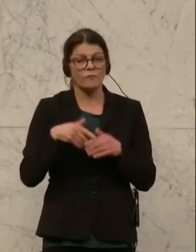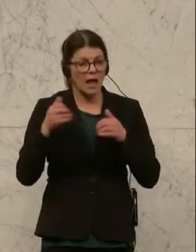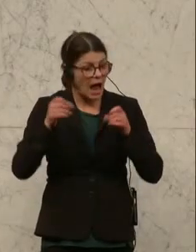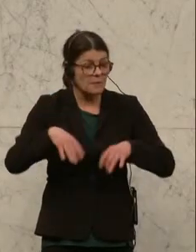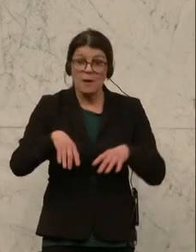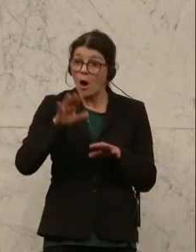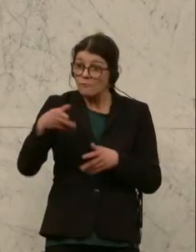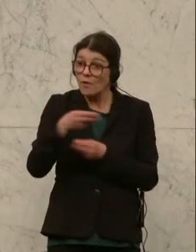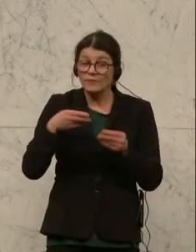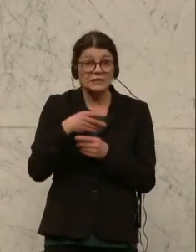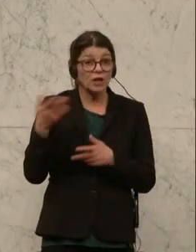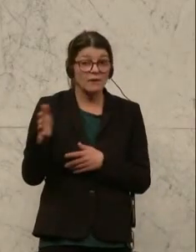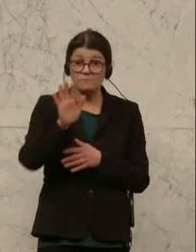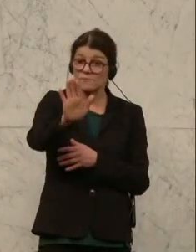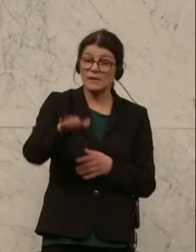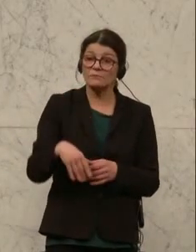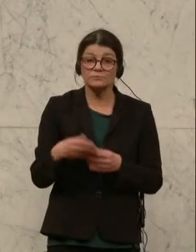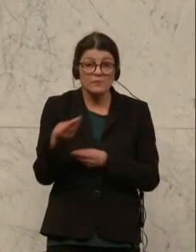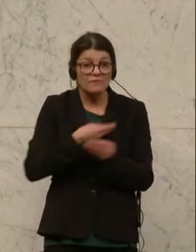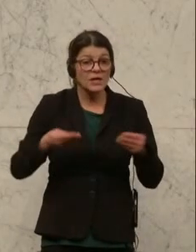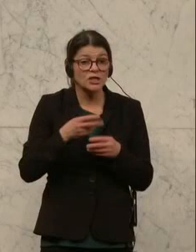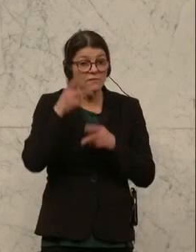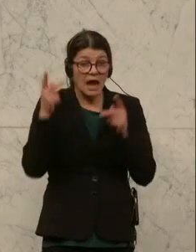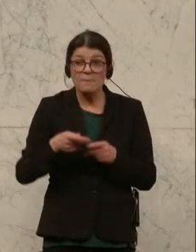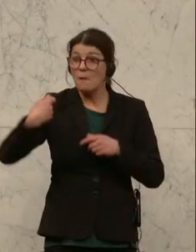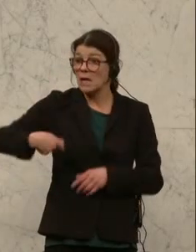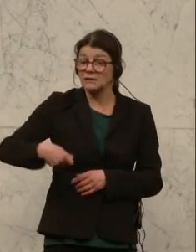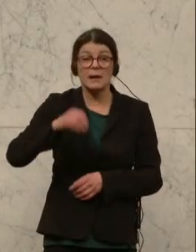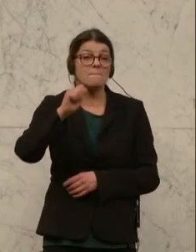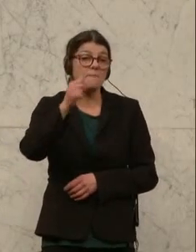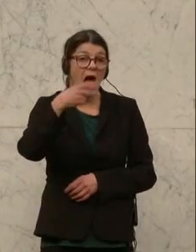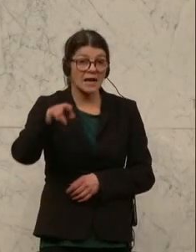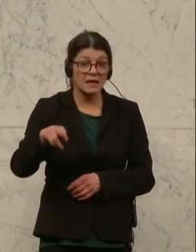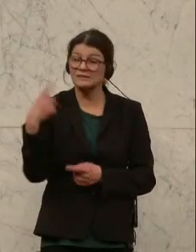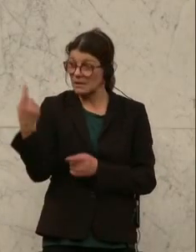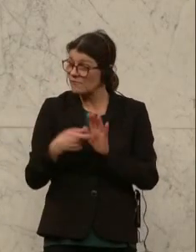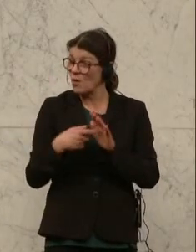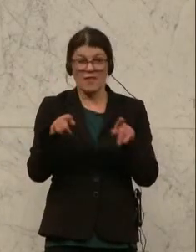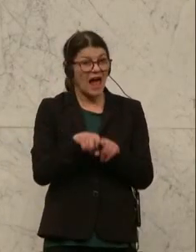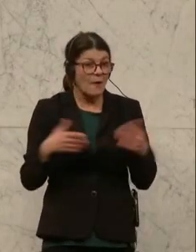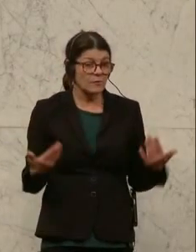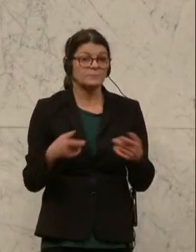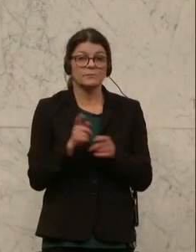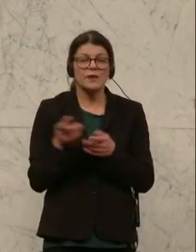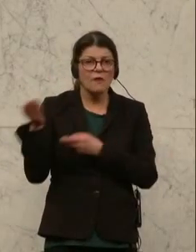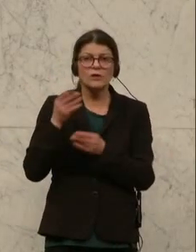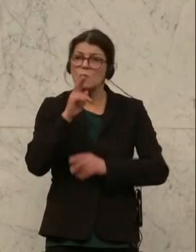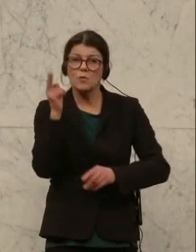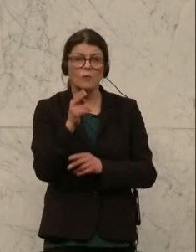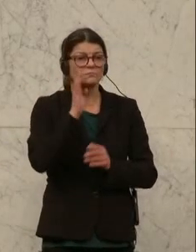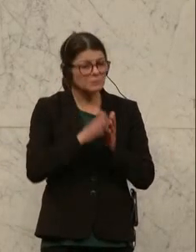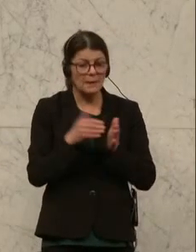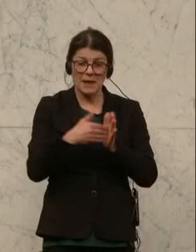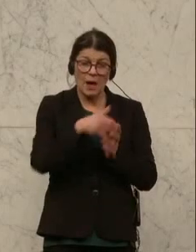sogar die Wirtschaftskammerpräsident Mara das auch fordert und dass der Wirtschaft der Ruf kommt nach diesen